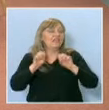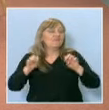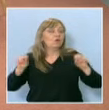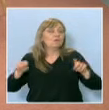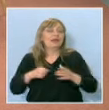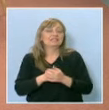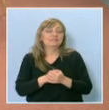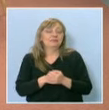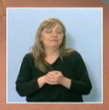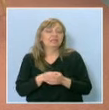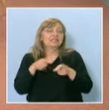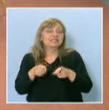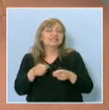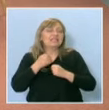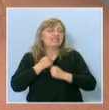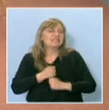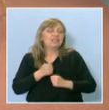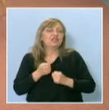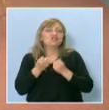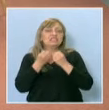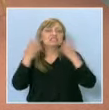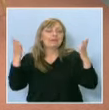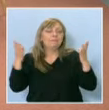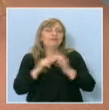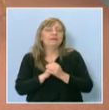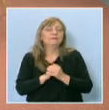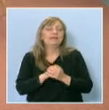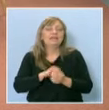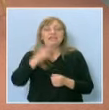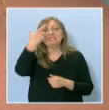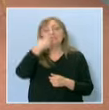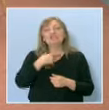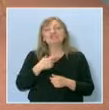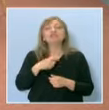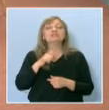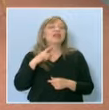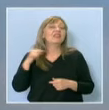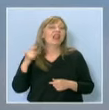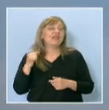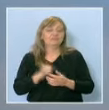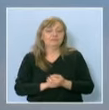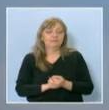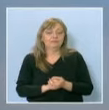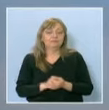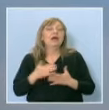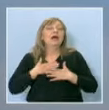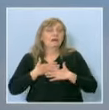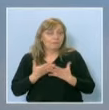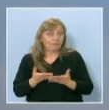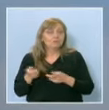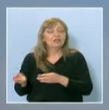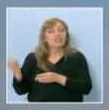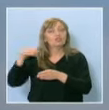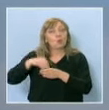за Холкоста, за тези тежки събития и за личността на Васил Левски. Благодаря ви за това